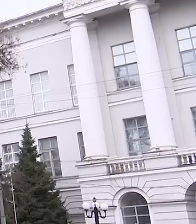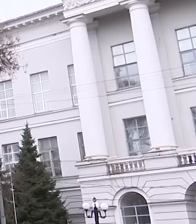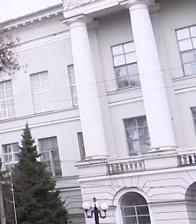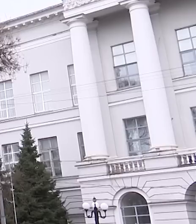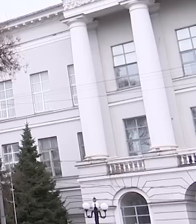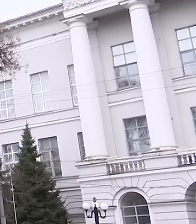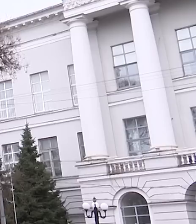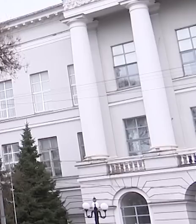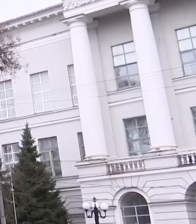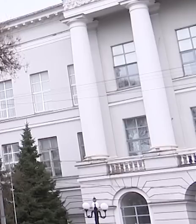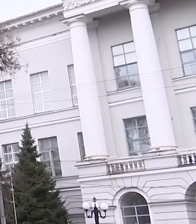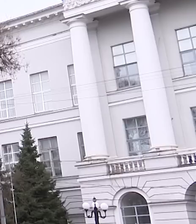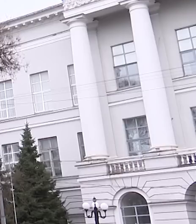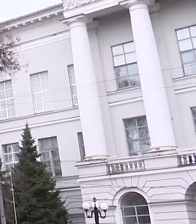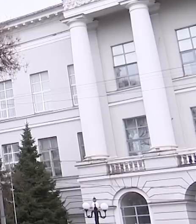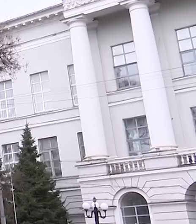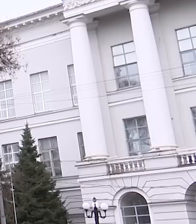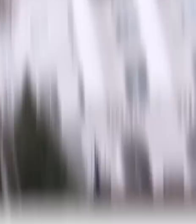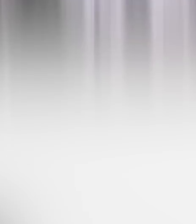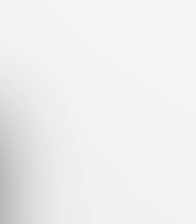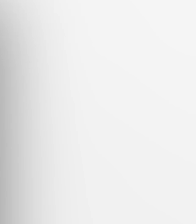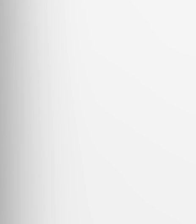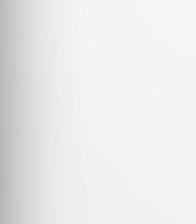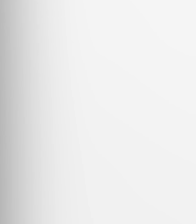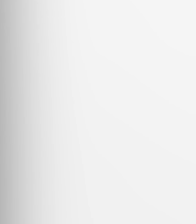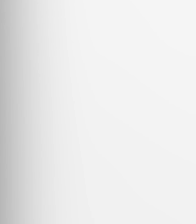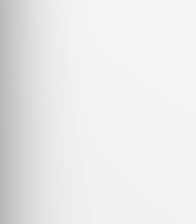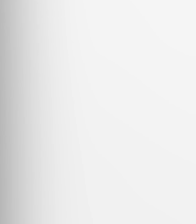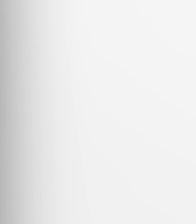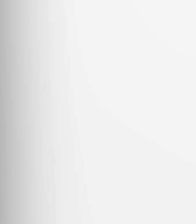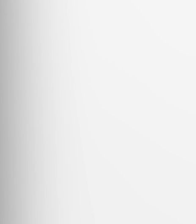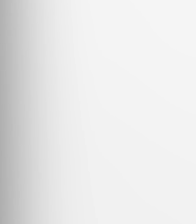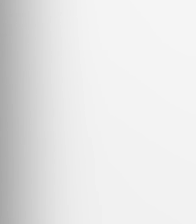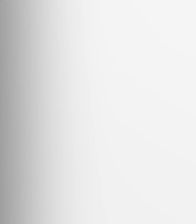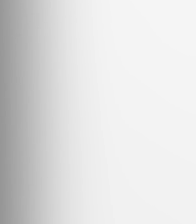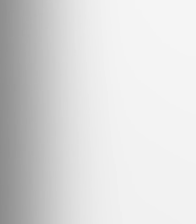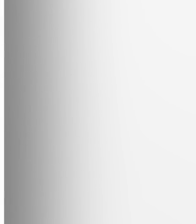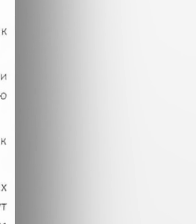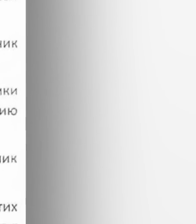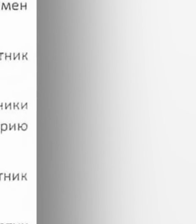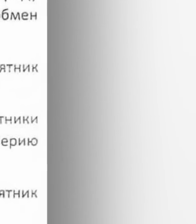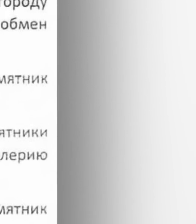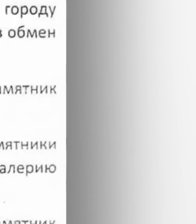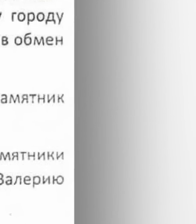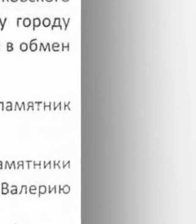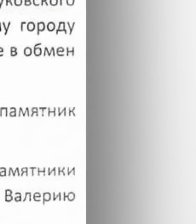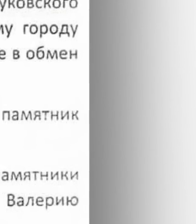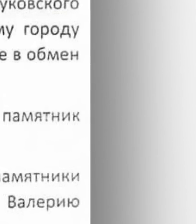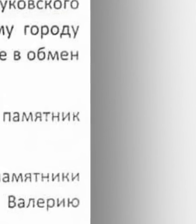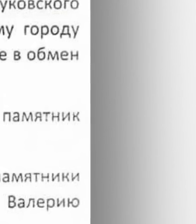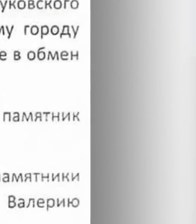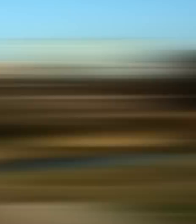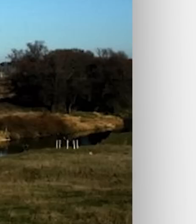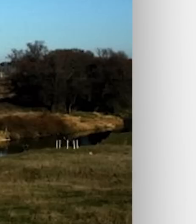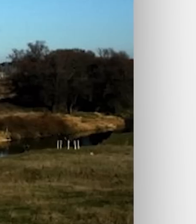Не встигли демонтувати, а вже і покупець знайшовся. Ось такий лист днями отримали в мерії Дніпра. Чиновники з маловідомого